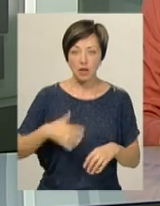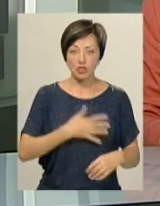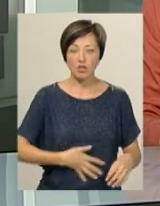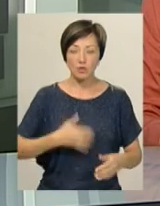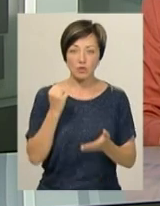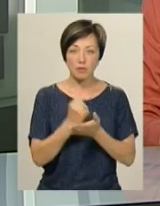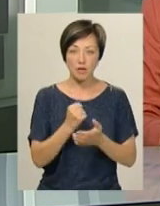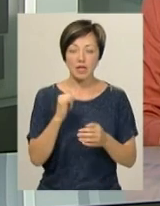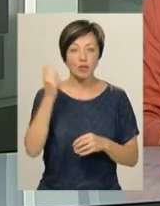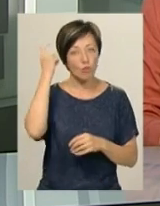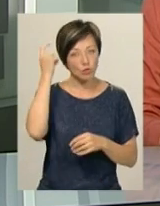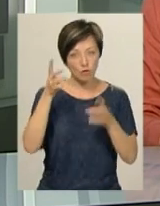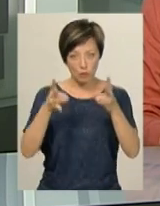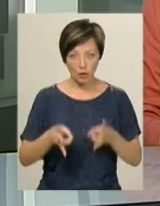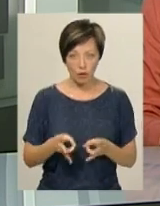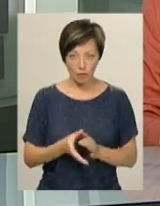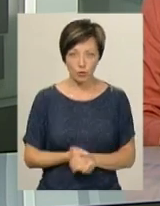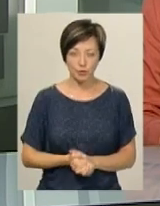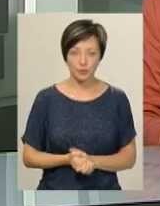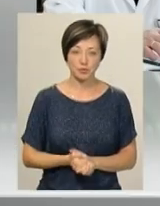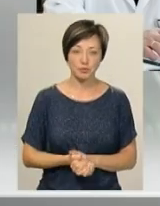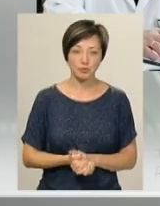гематому та закриту черепно-мозкову травму.